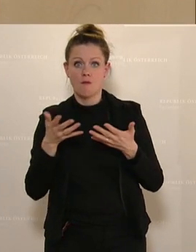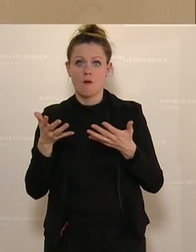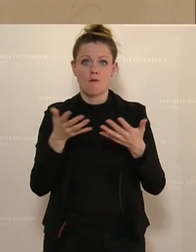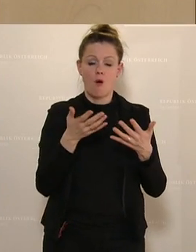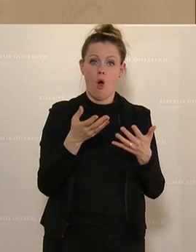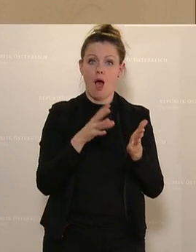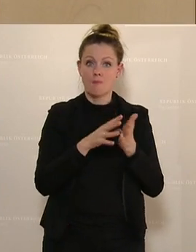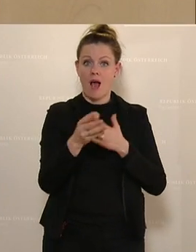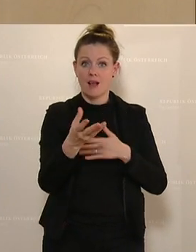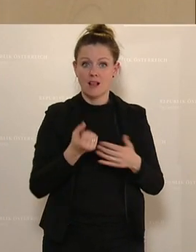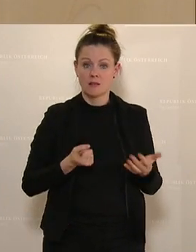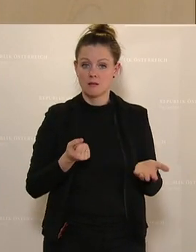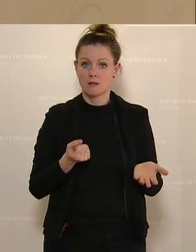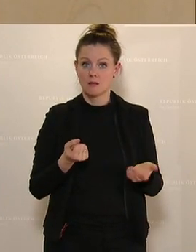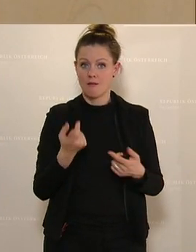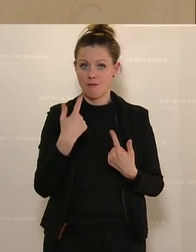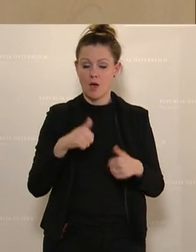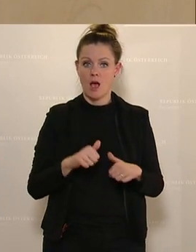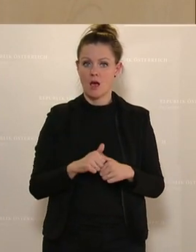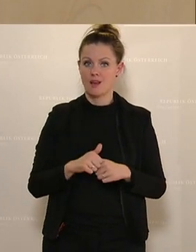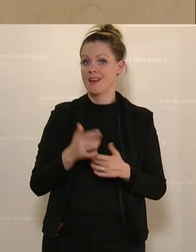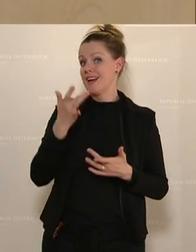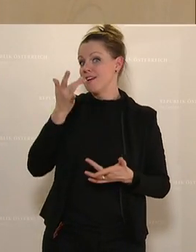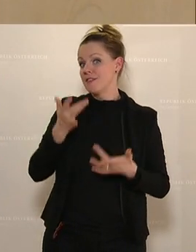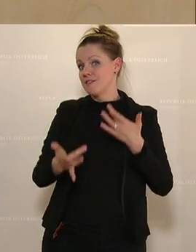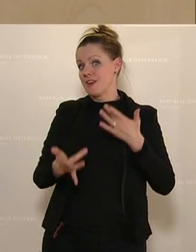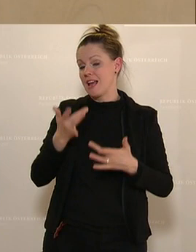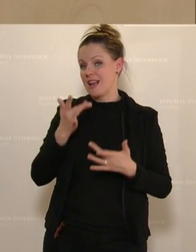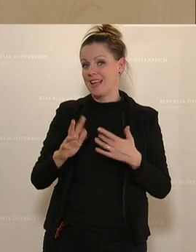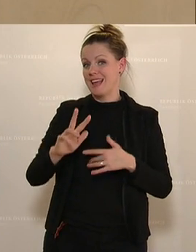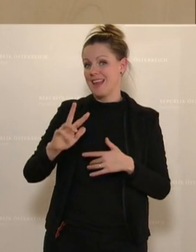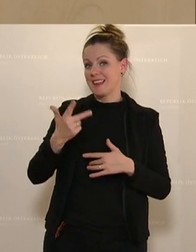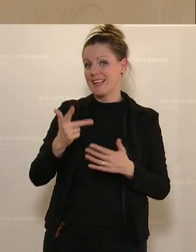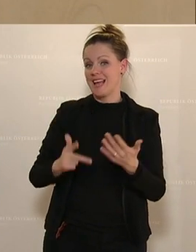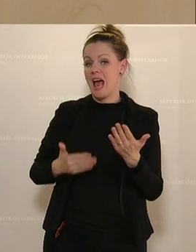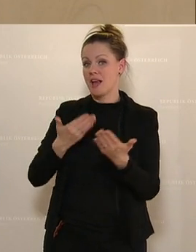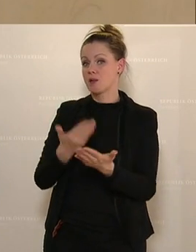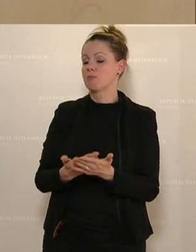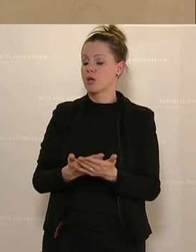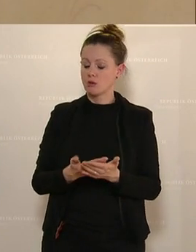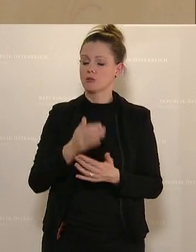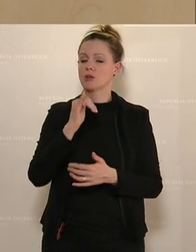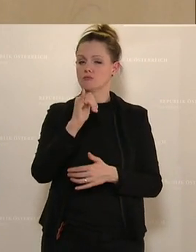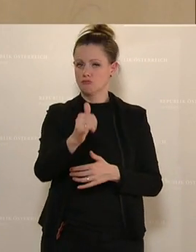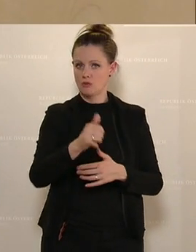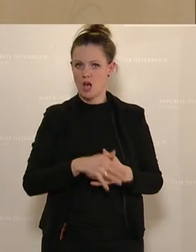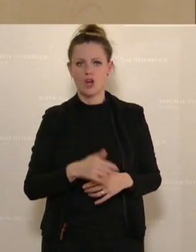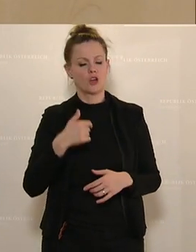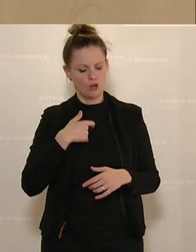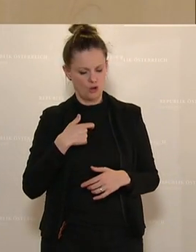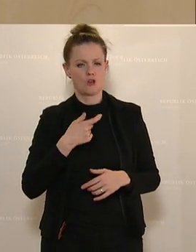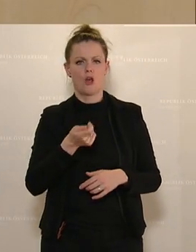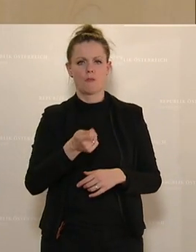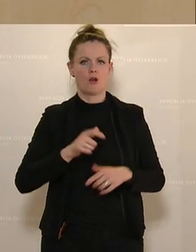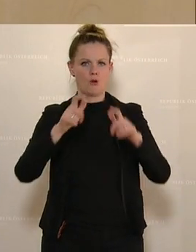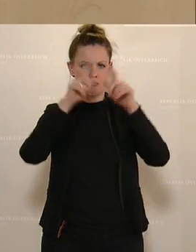kommen. Nämlich indem möglicherweise ein Drittanbieter hergeht und sagt, ja ich stehe euch